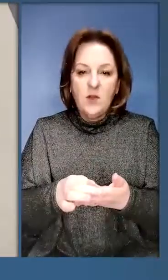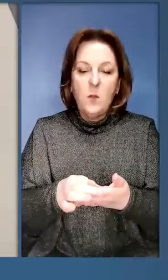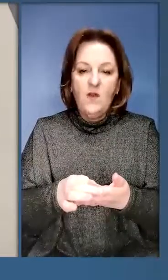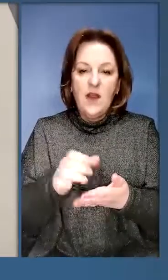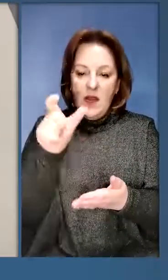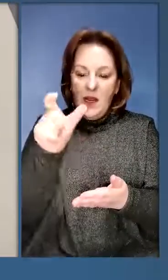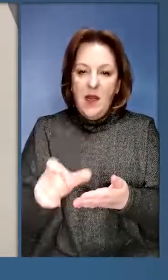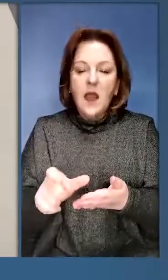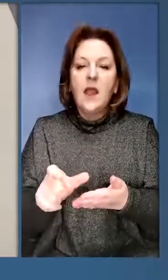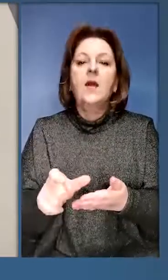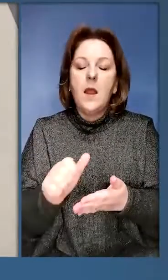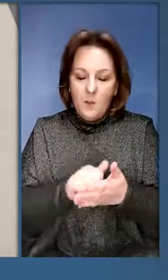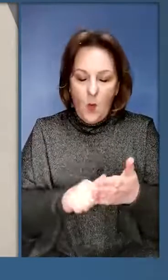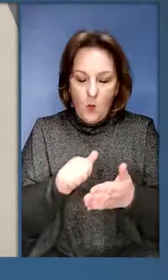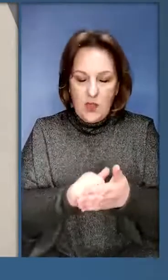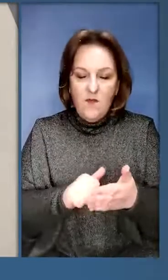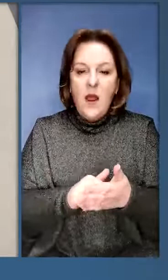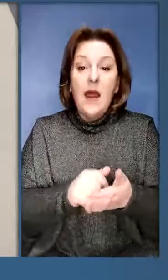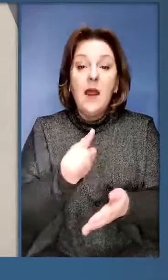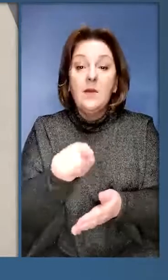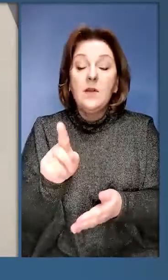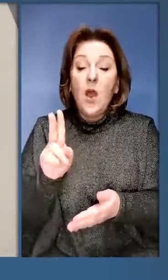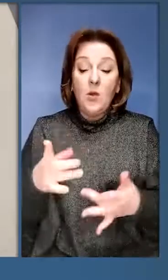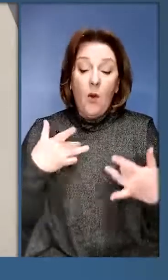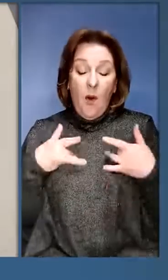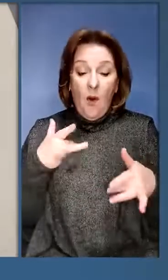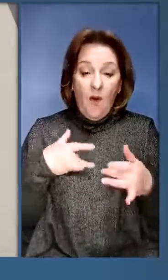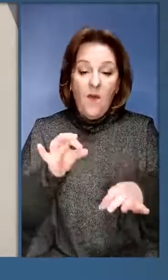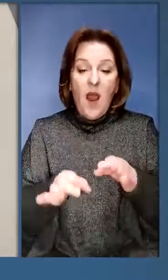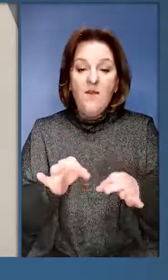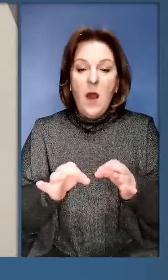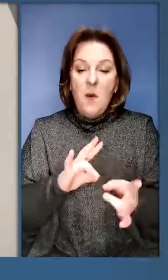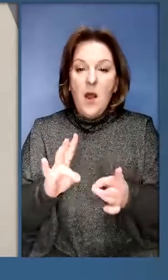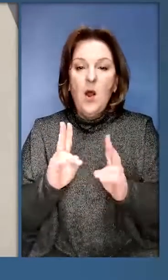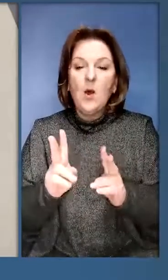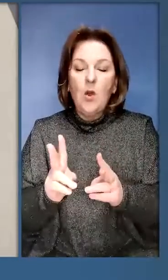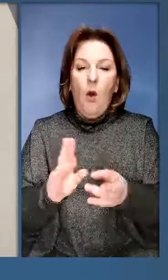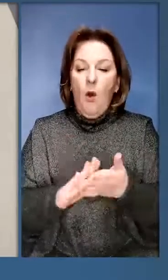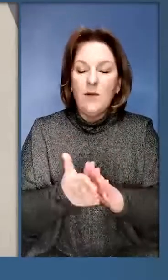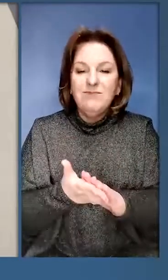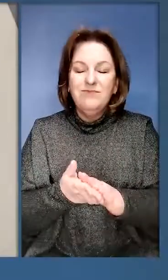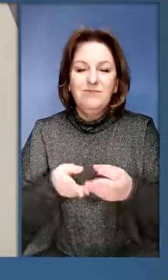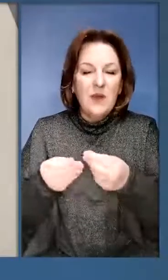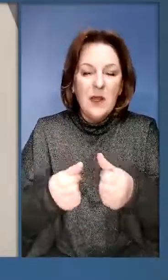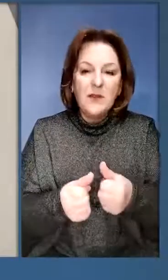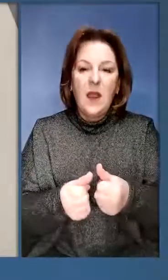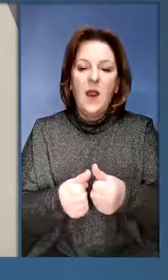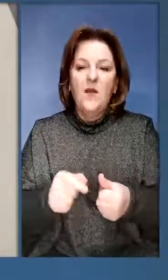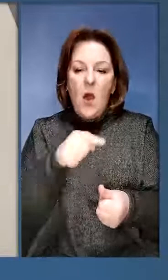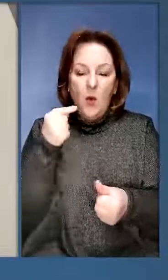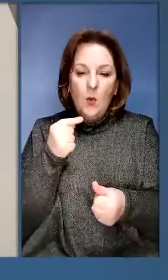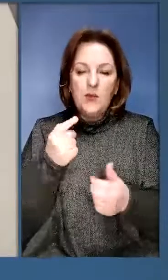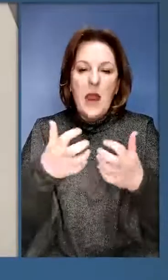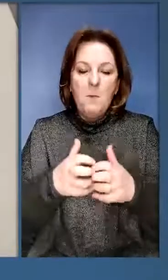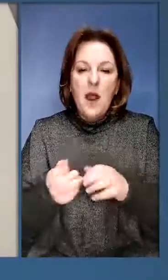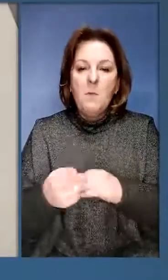відповідальна мотивація. І ті, хто виправдовує терор, ті, хто змащує російську машину